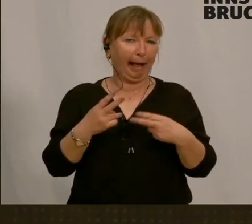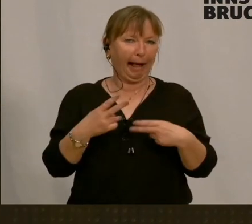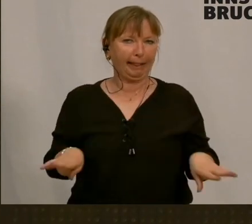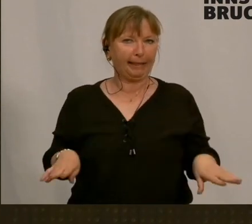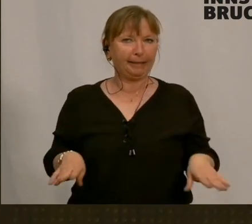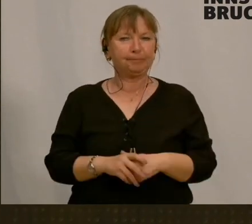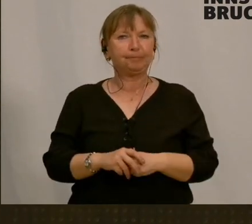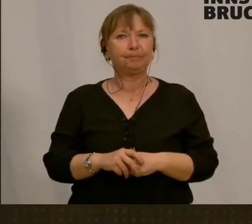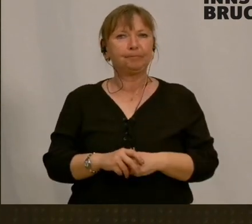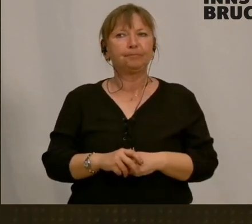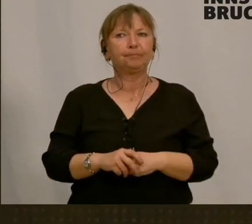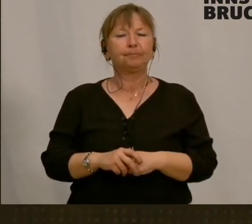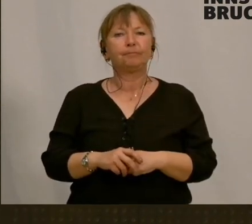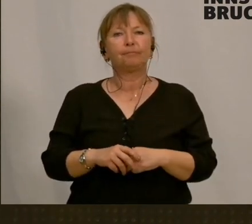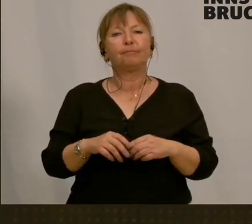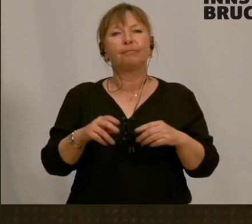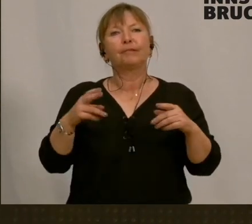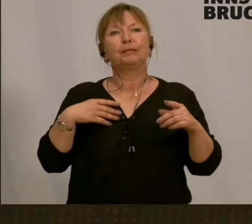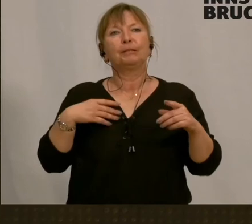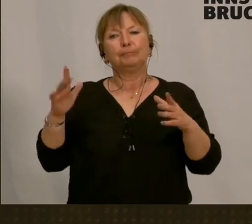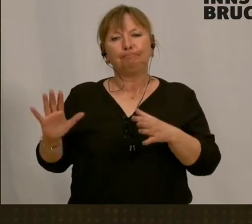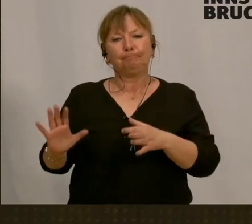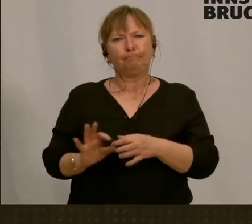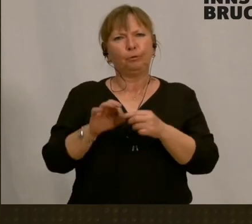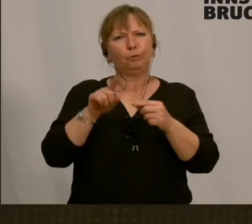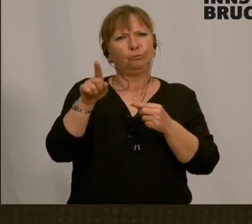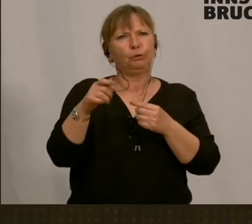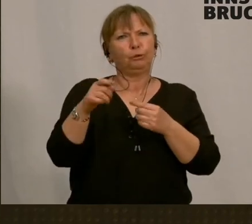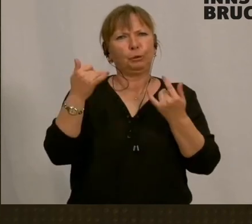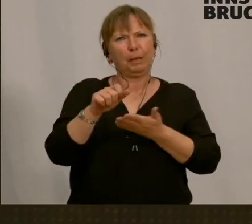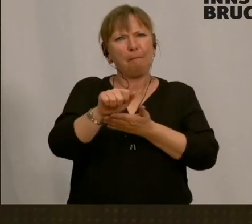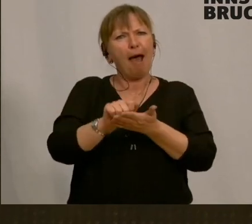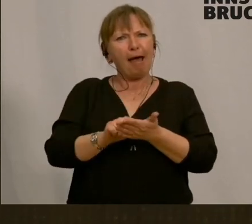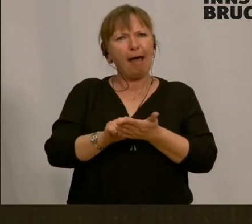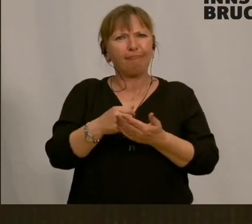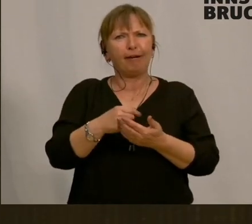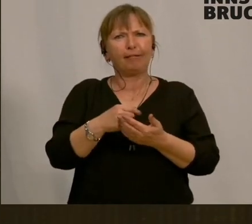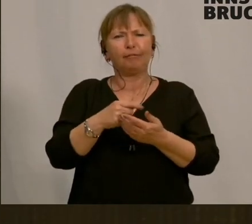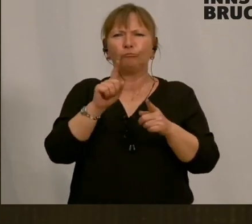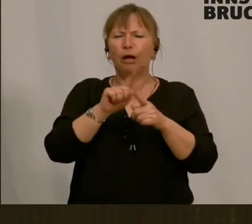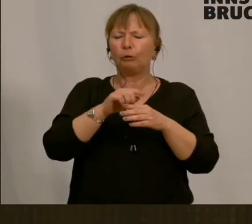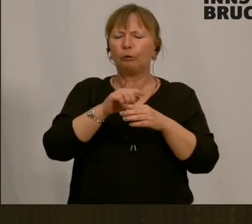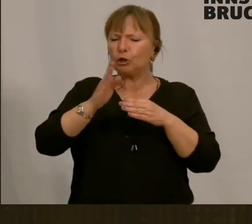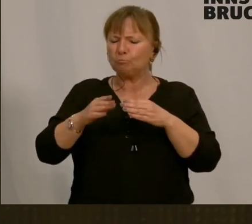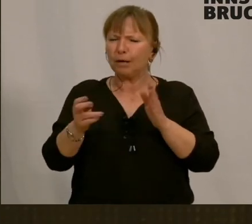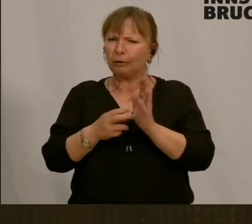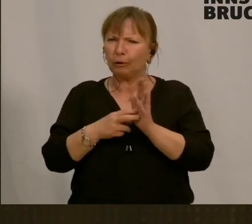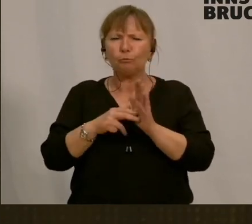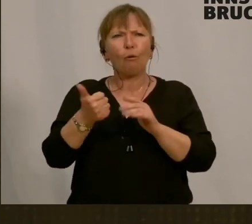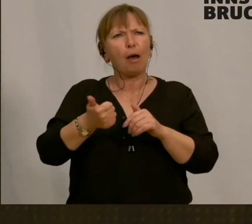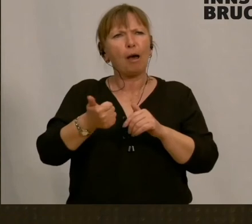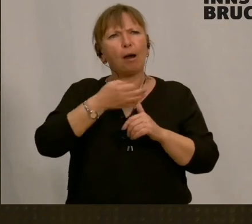komme zurück auf Eingang des heutigen Tages beginnenden Worte, auch dann einmal mittendrin verfasst, wo du gesagt hast,